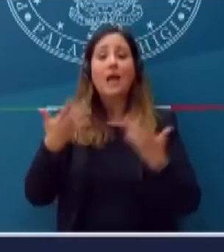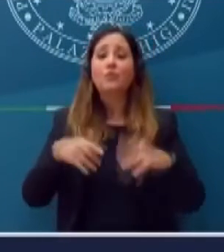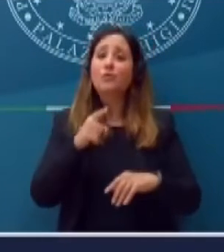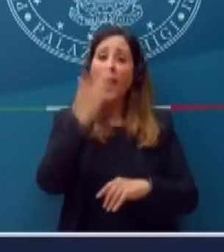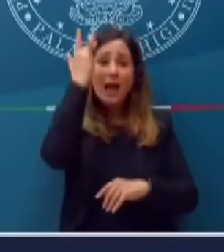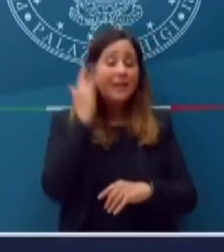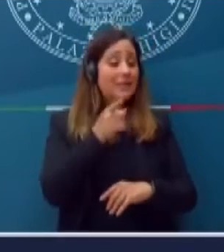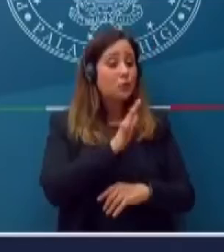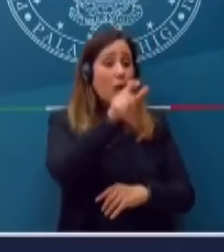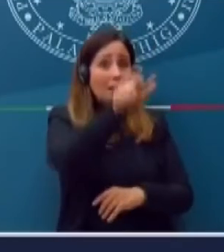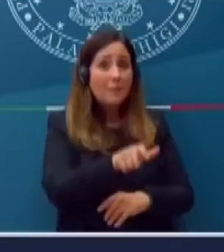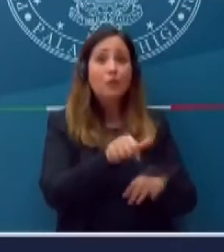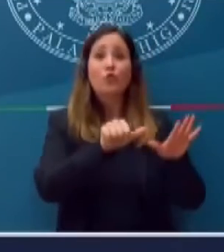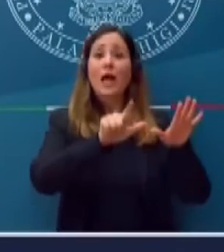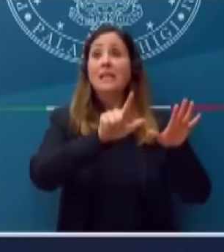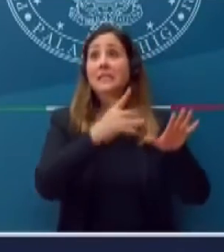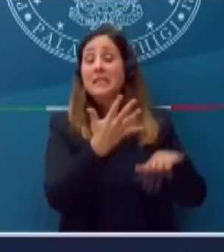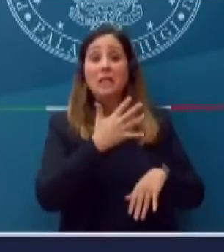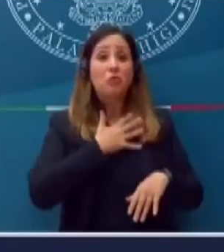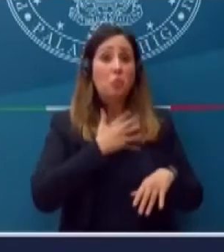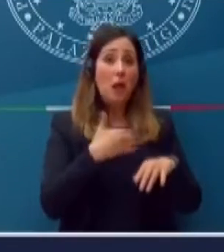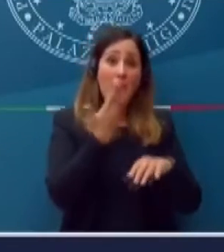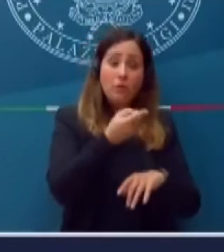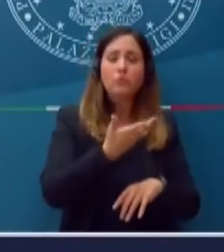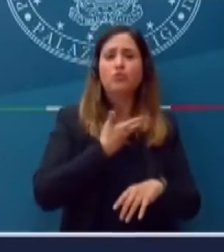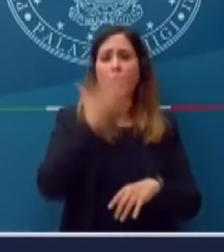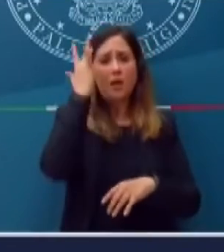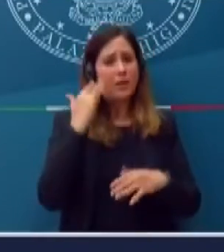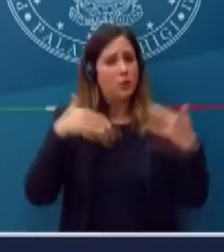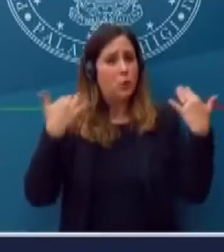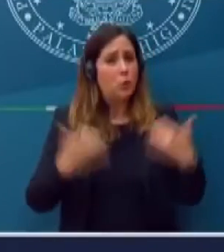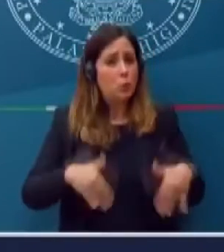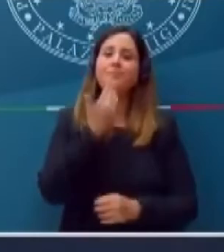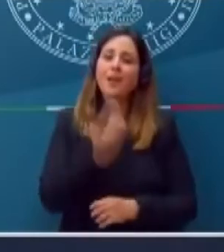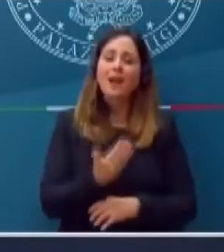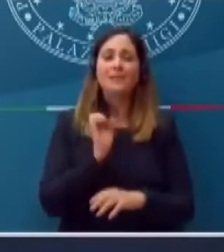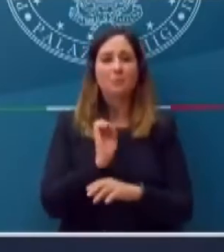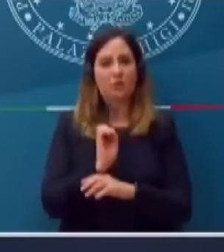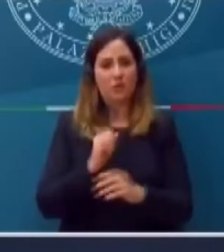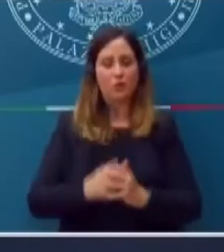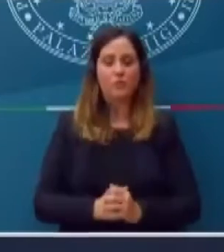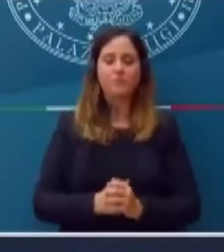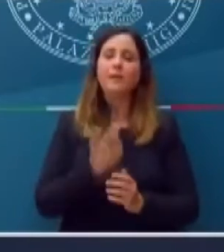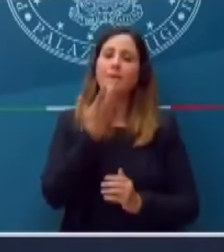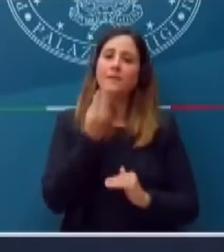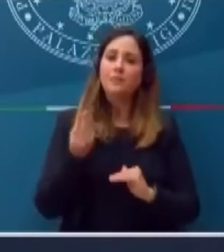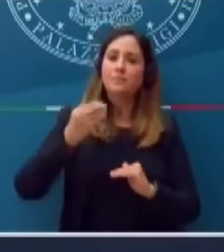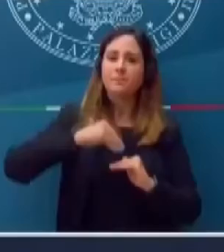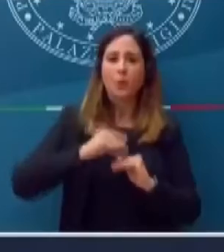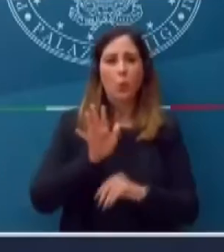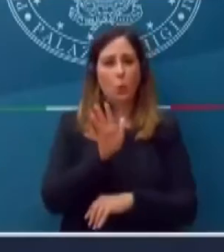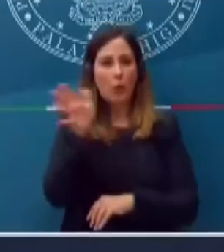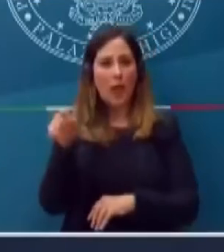ha più di 75 anni un rischio concreto di morte. Vorrei anche aggiungere un'altra cosa sulla